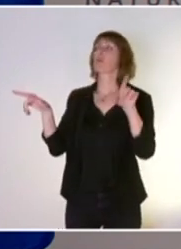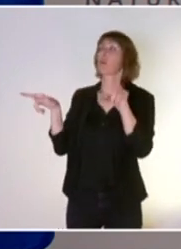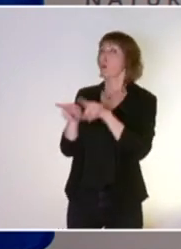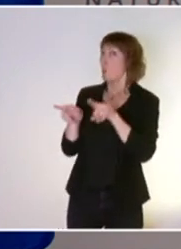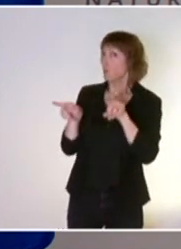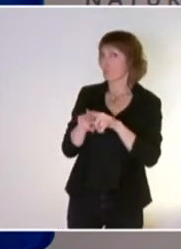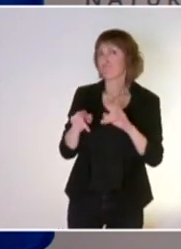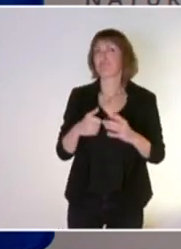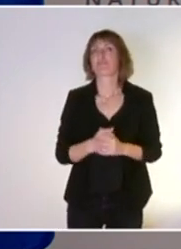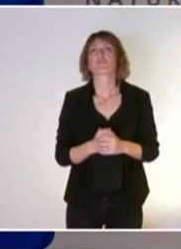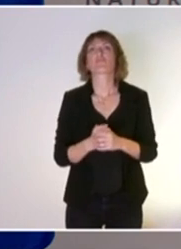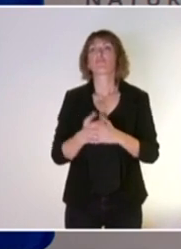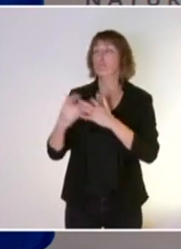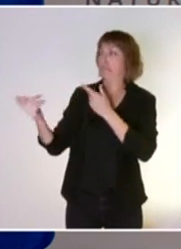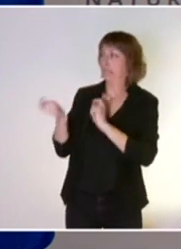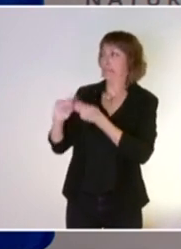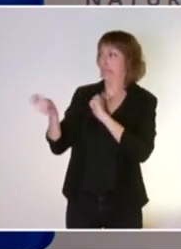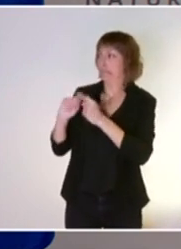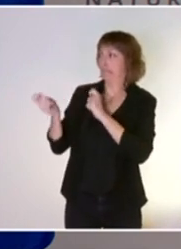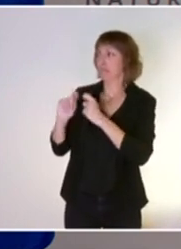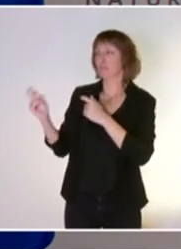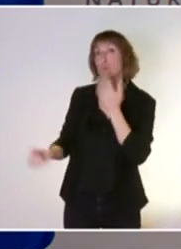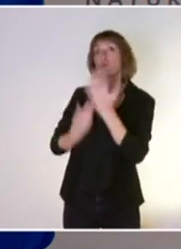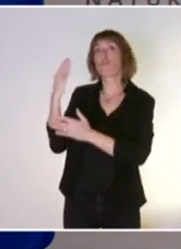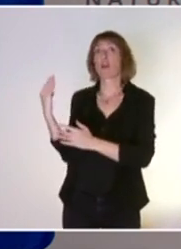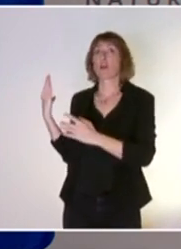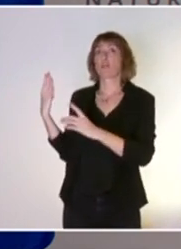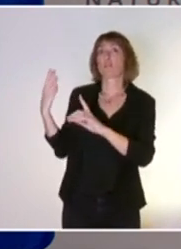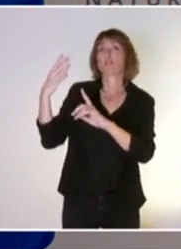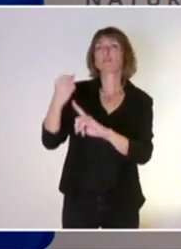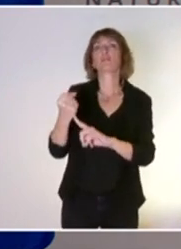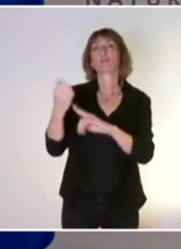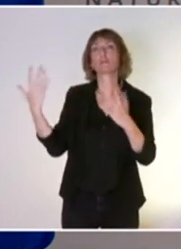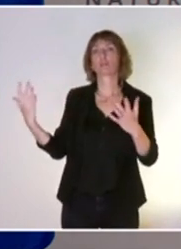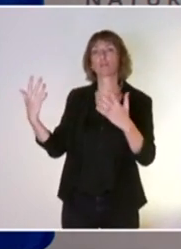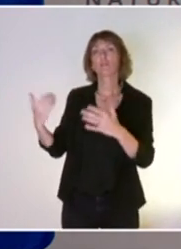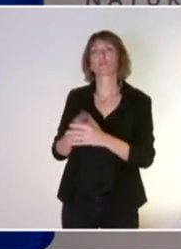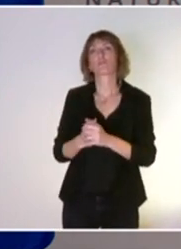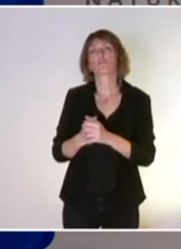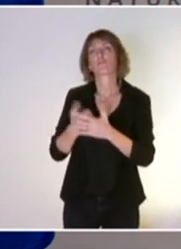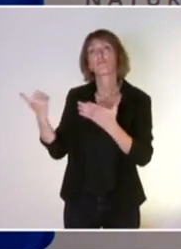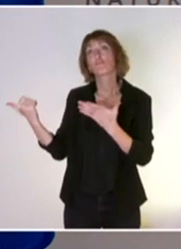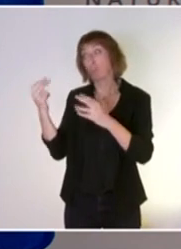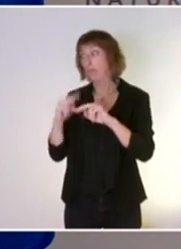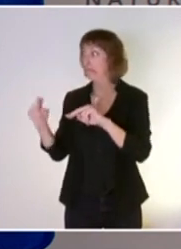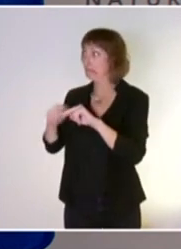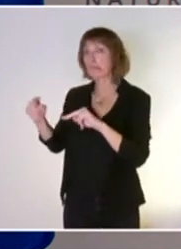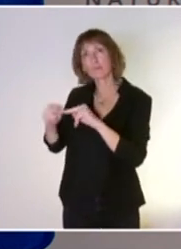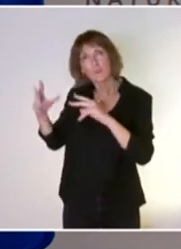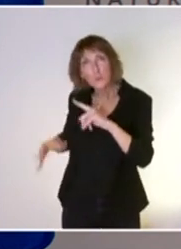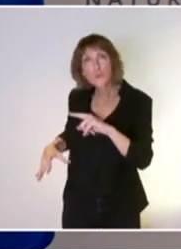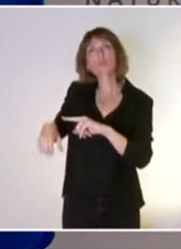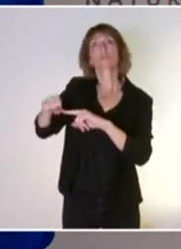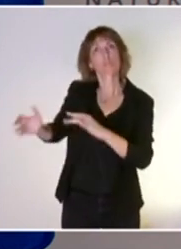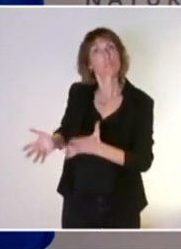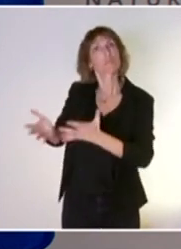ce nouvel objectif de restauration des terres et là, ce sont des politiques qui sont relativement nouvelles, qui vont